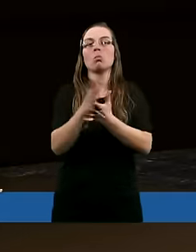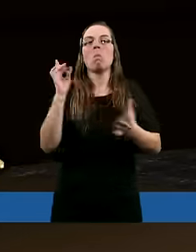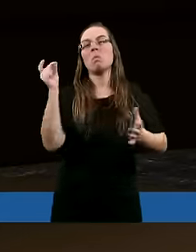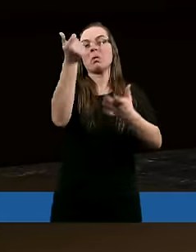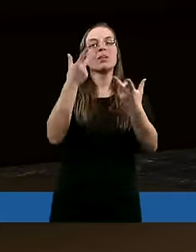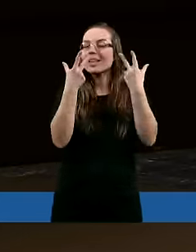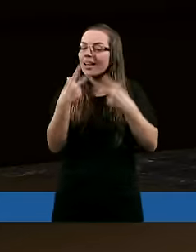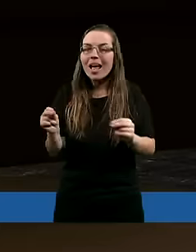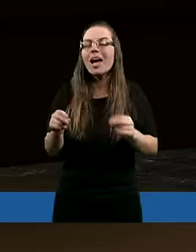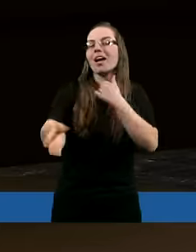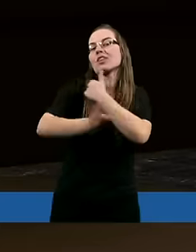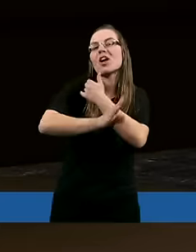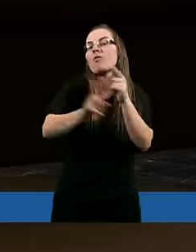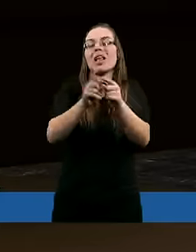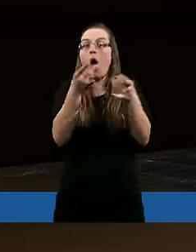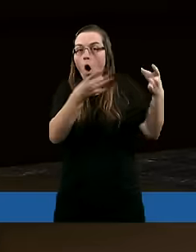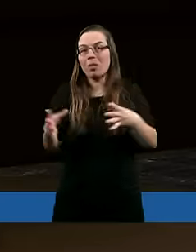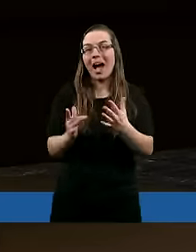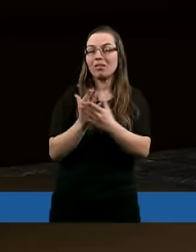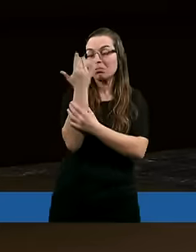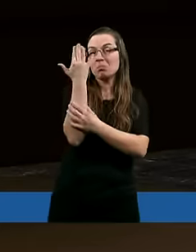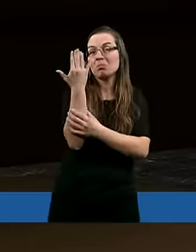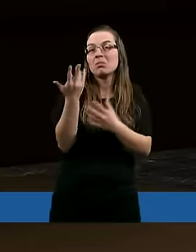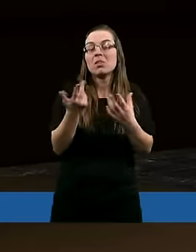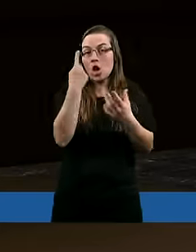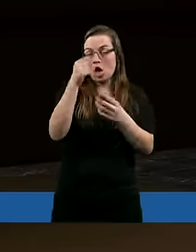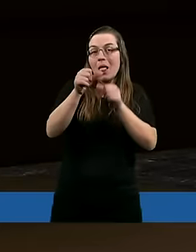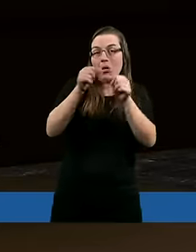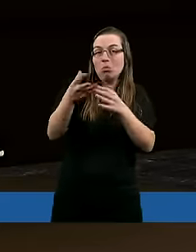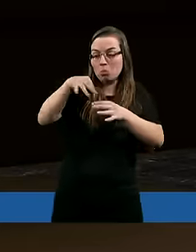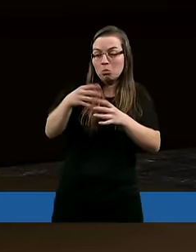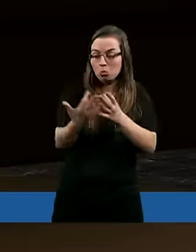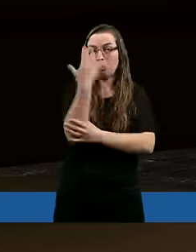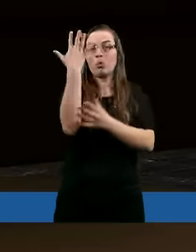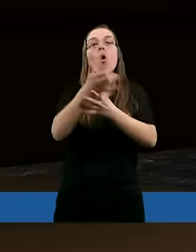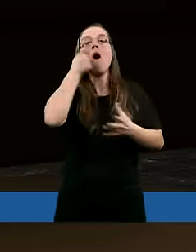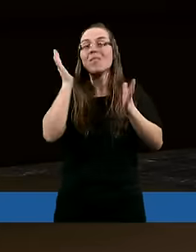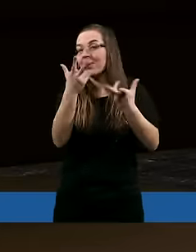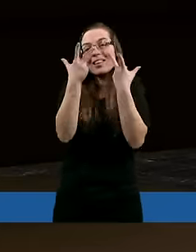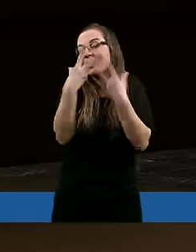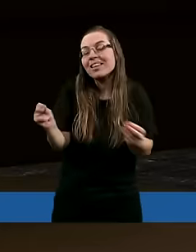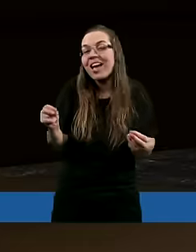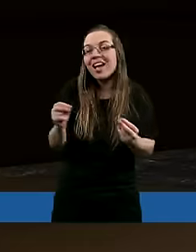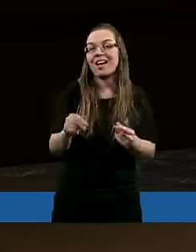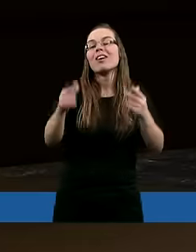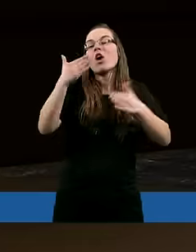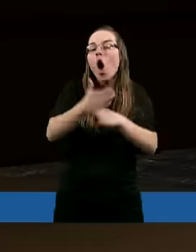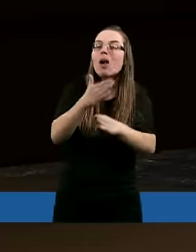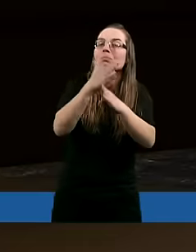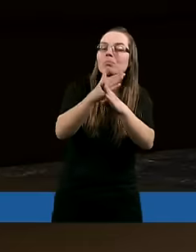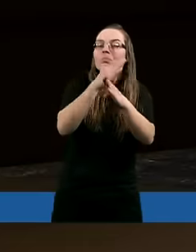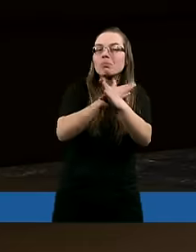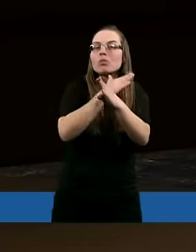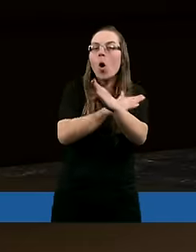Tak samo jak i drzewo od razu. Jeśli go w jeden rok przytniemy, nie od razu będzie ten owoc na drugi, ale kolejne,